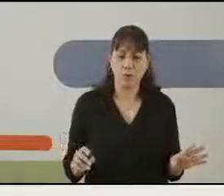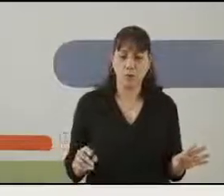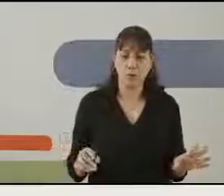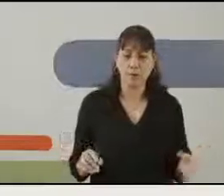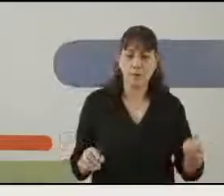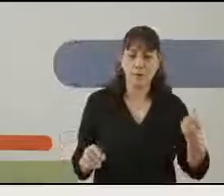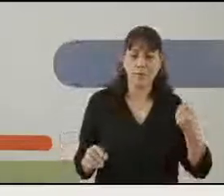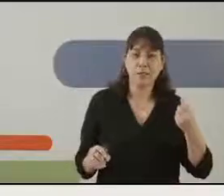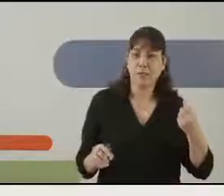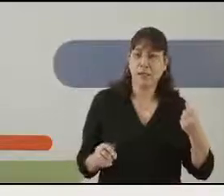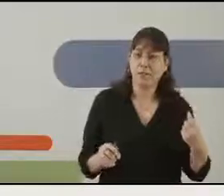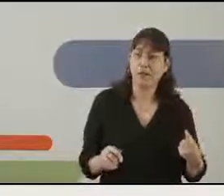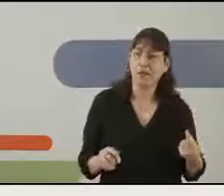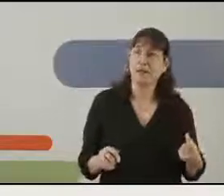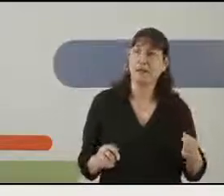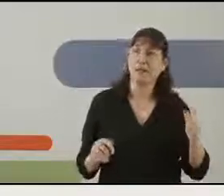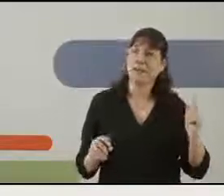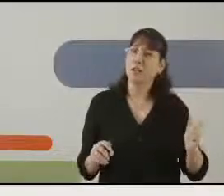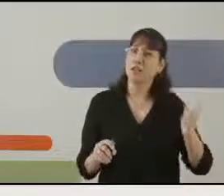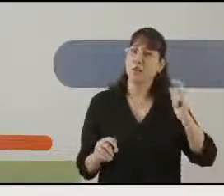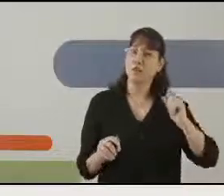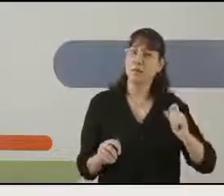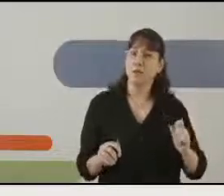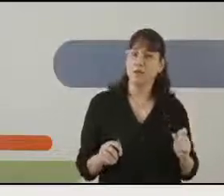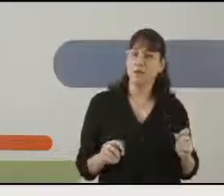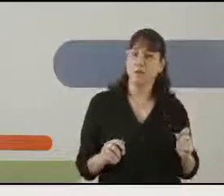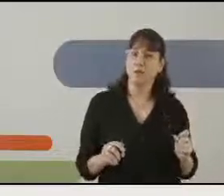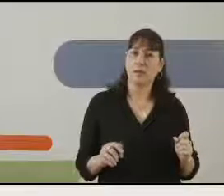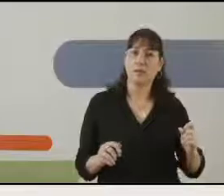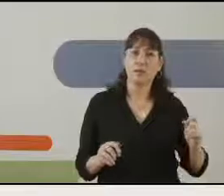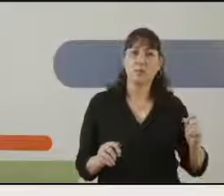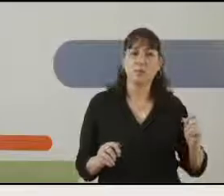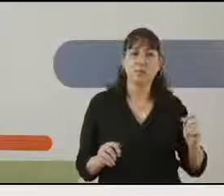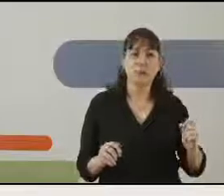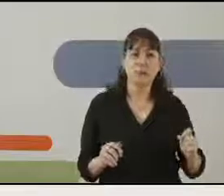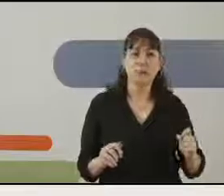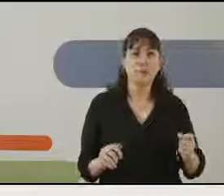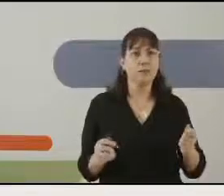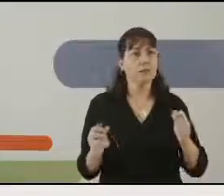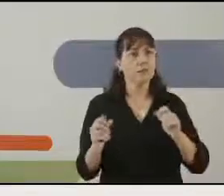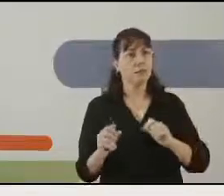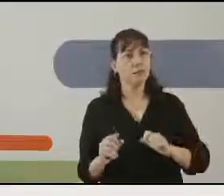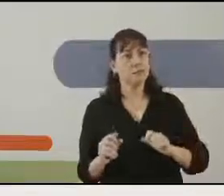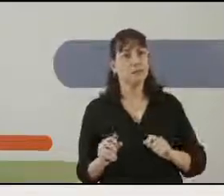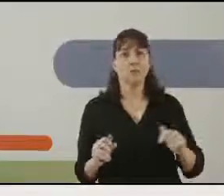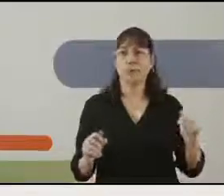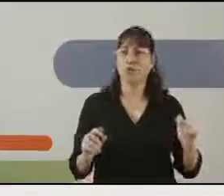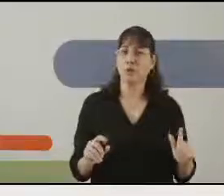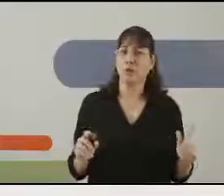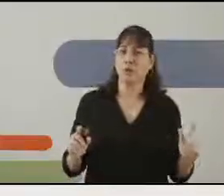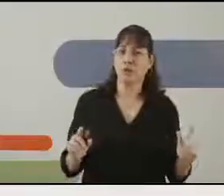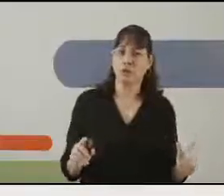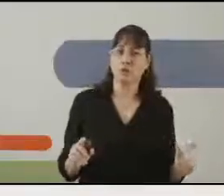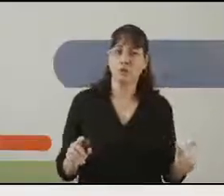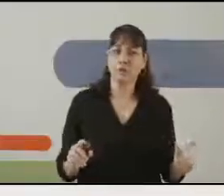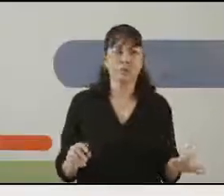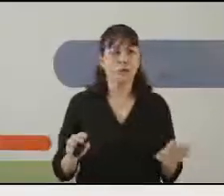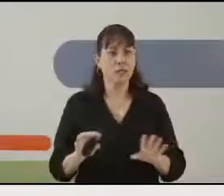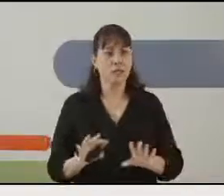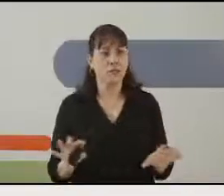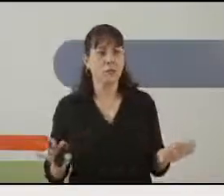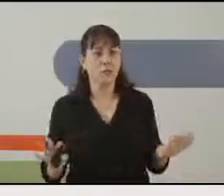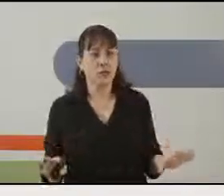לו, נכון? אבל לפני שיוצאים לשוק, אנחנו תמיד מצטיידים ברשימת קניות.